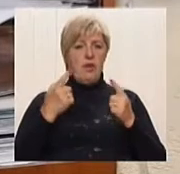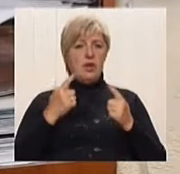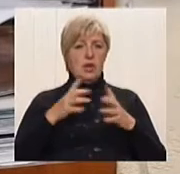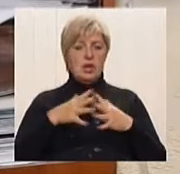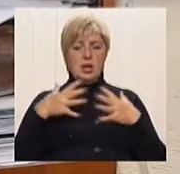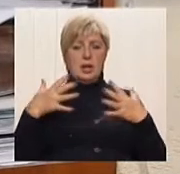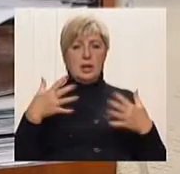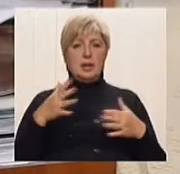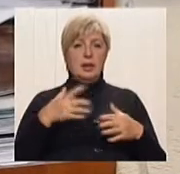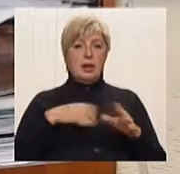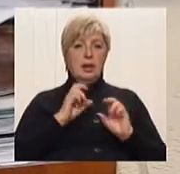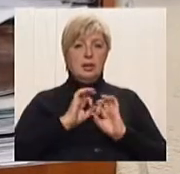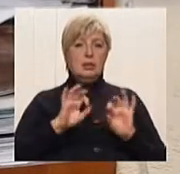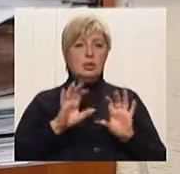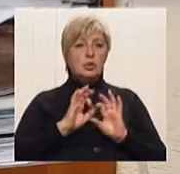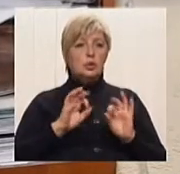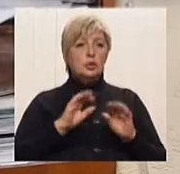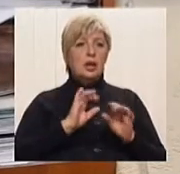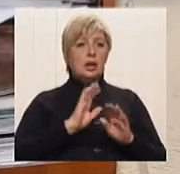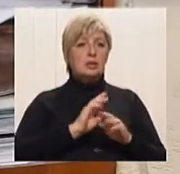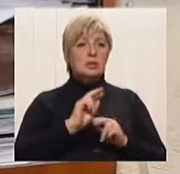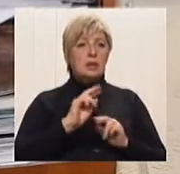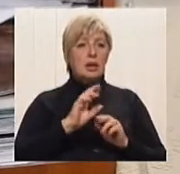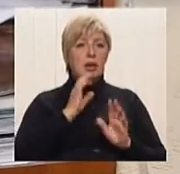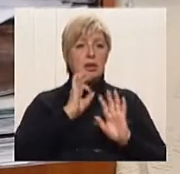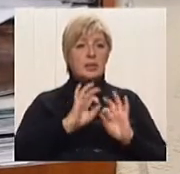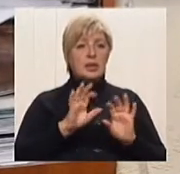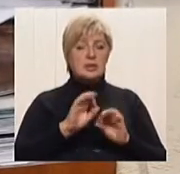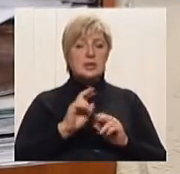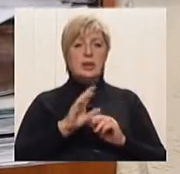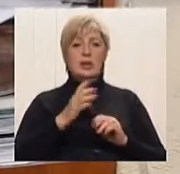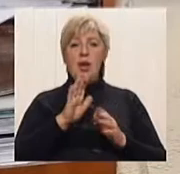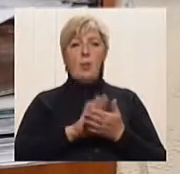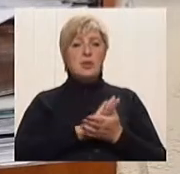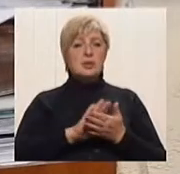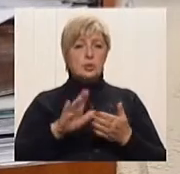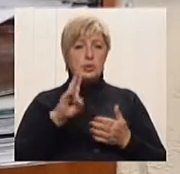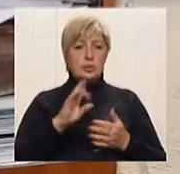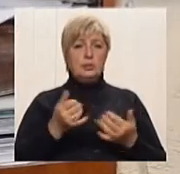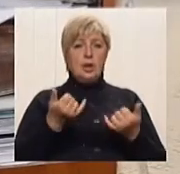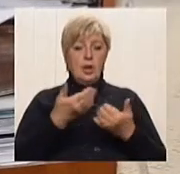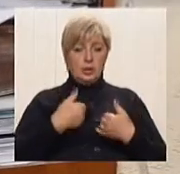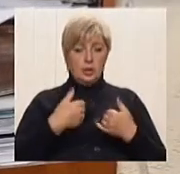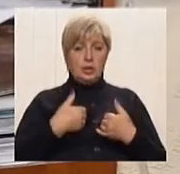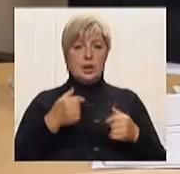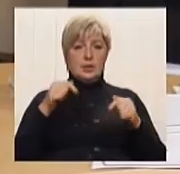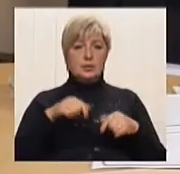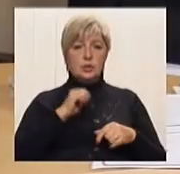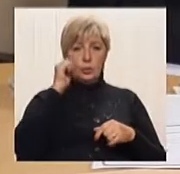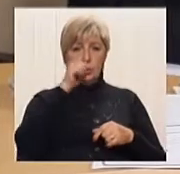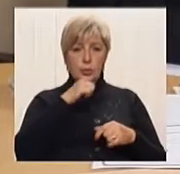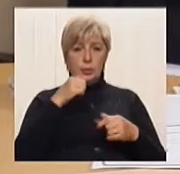ще раз нагадую, продається безкоштовно. І до нас, наприклад, в цьому році вже